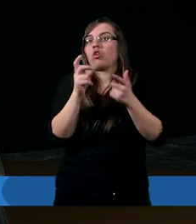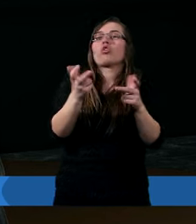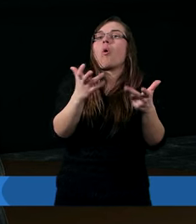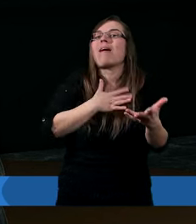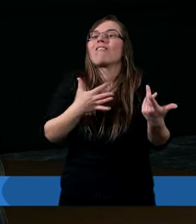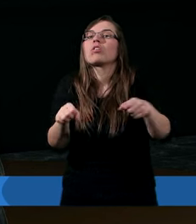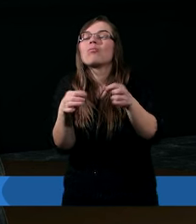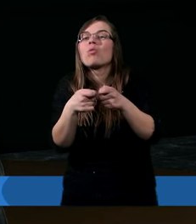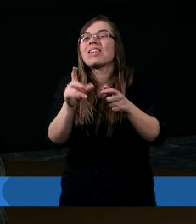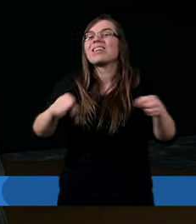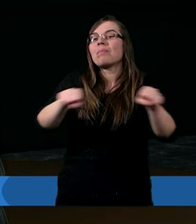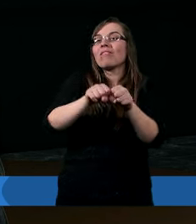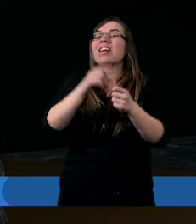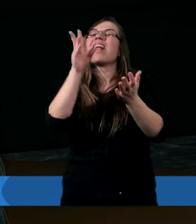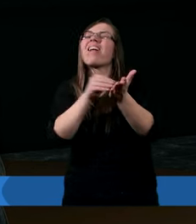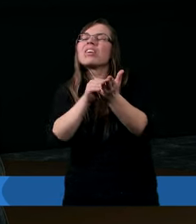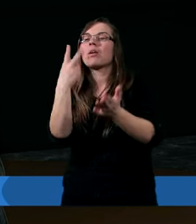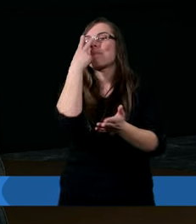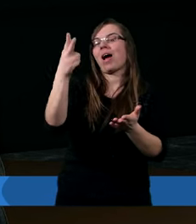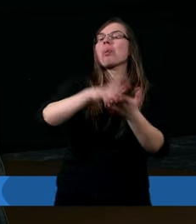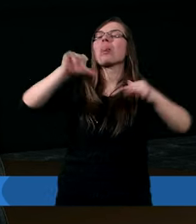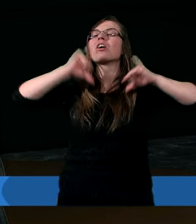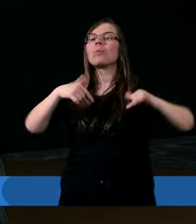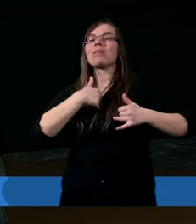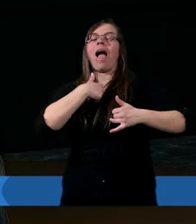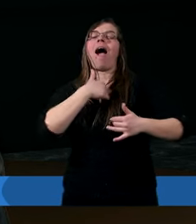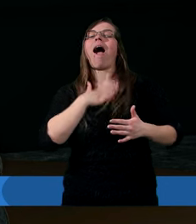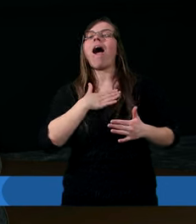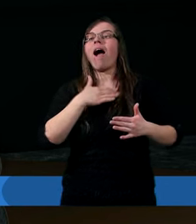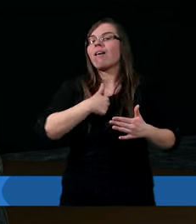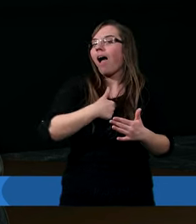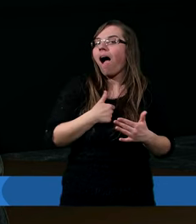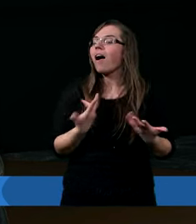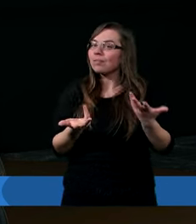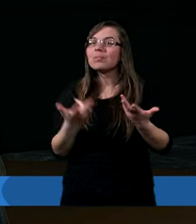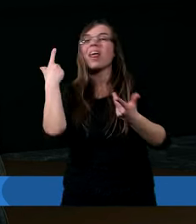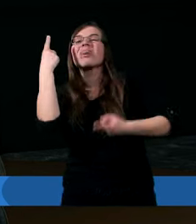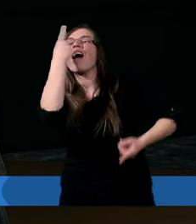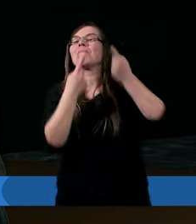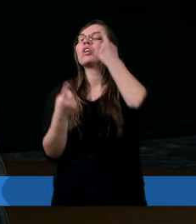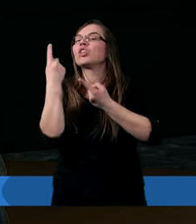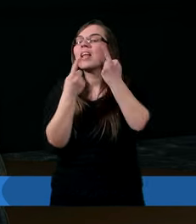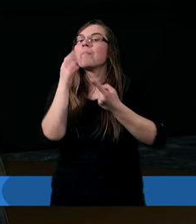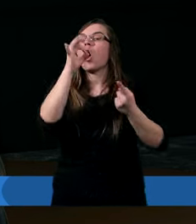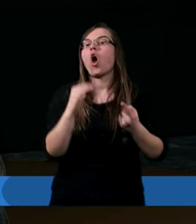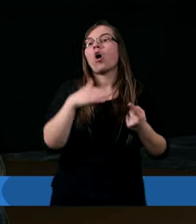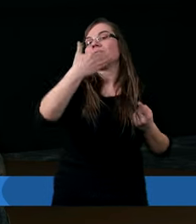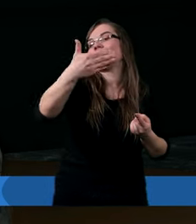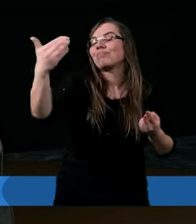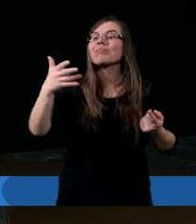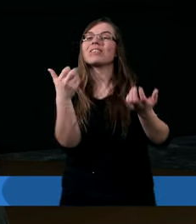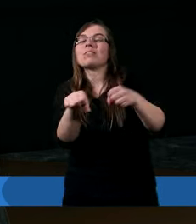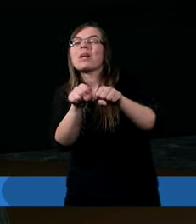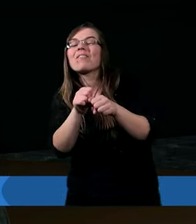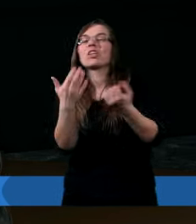dlatego że zazwyczaj patrzymy na siebie, myśląc o sprawiedliwości, nie myślimy sprawiedliwość,